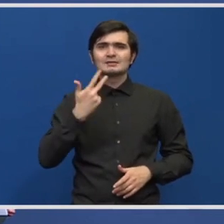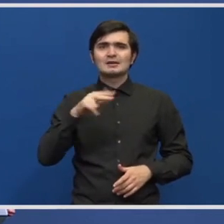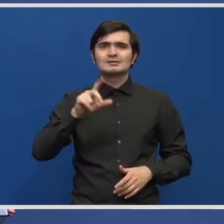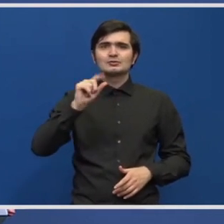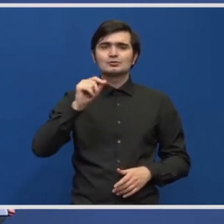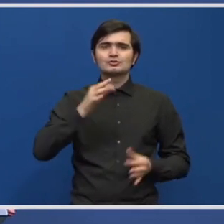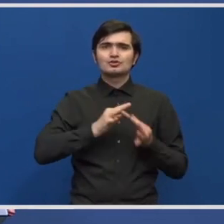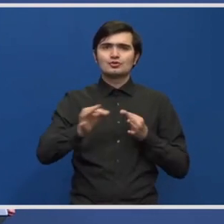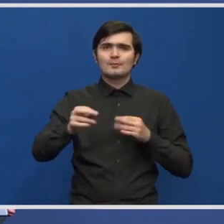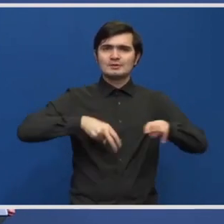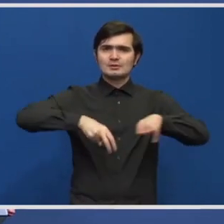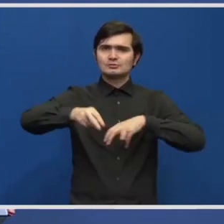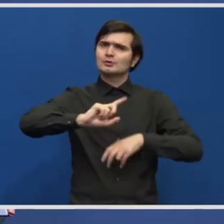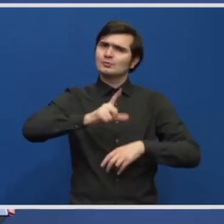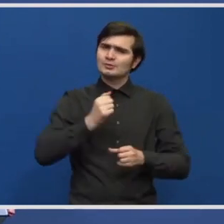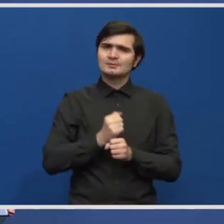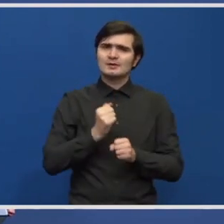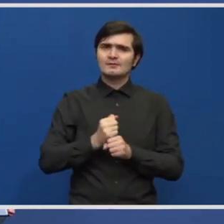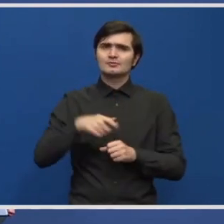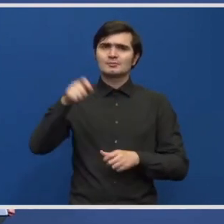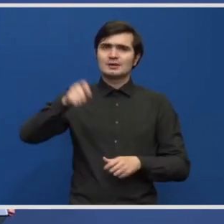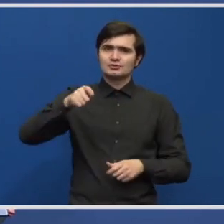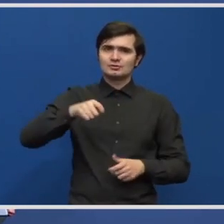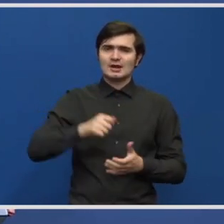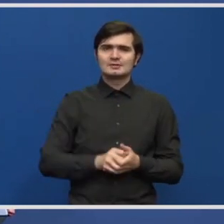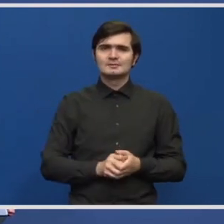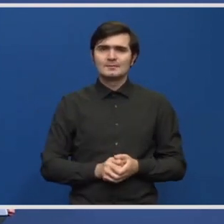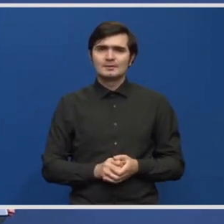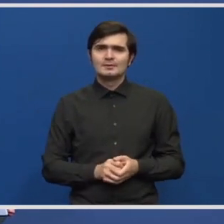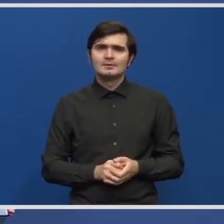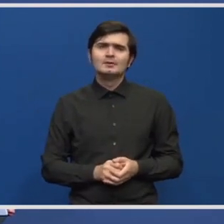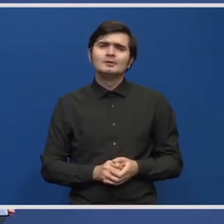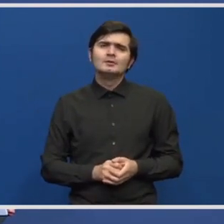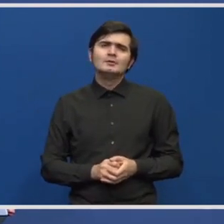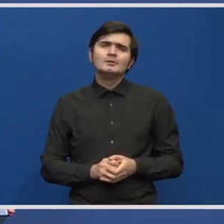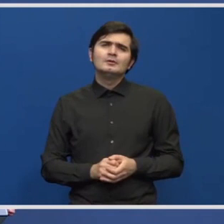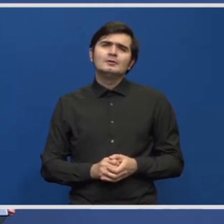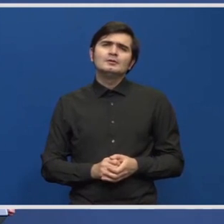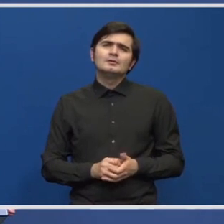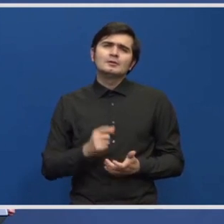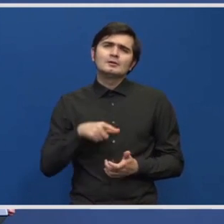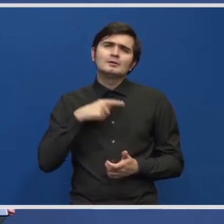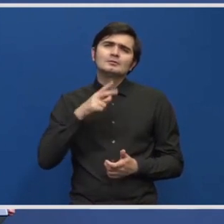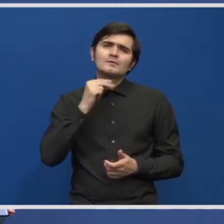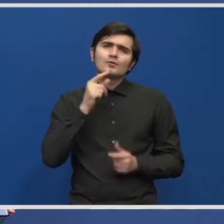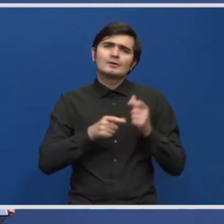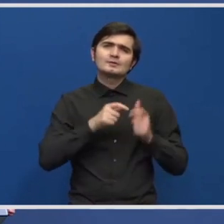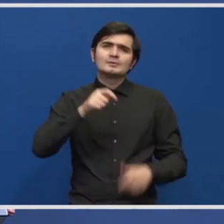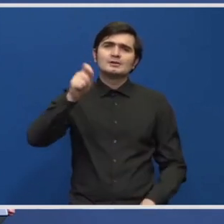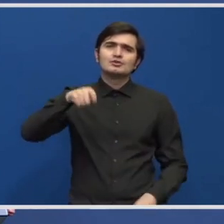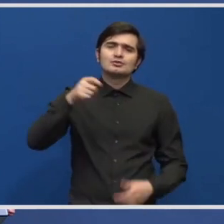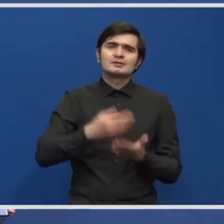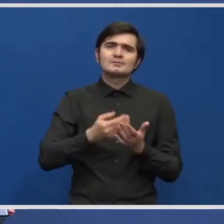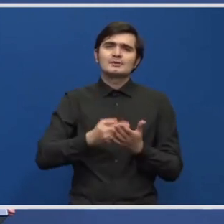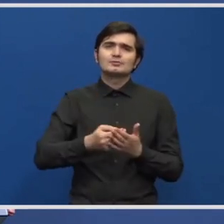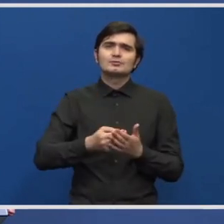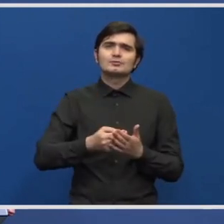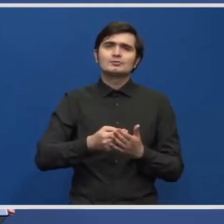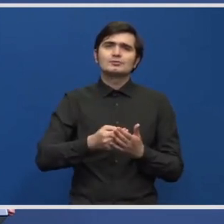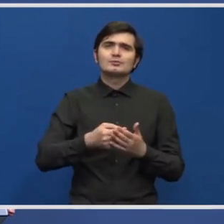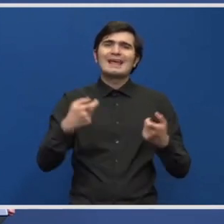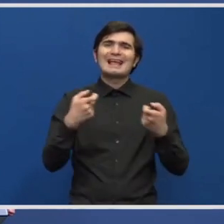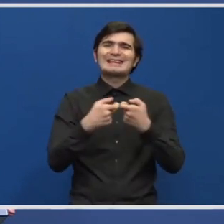autostradă, le putem scoate la licitație. E vorba de licitație de proiectare, de